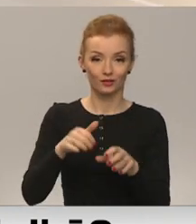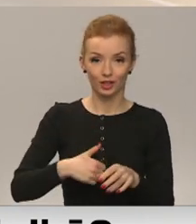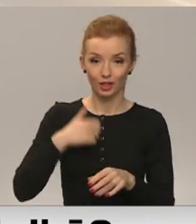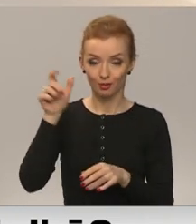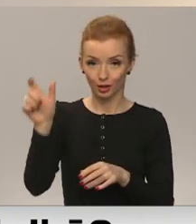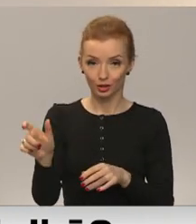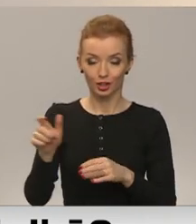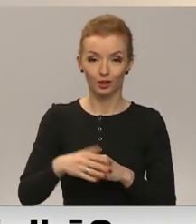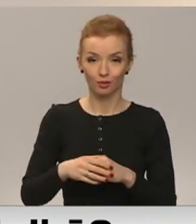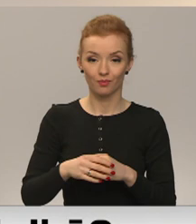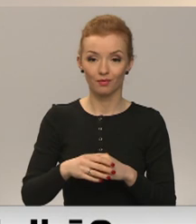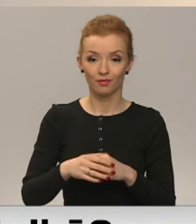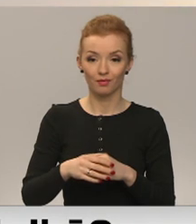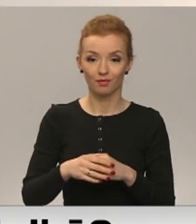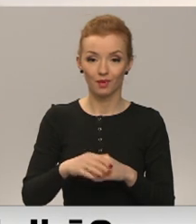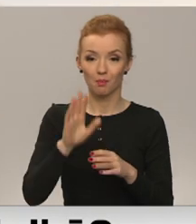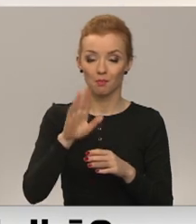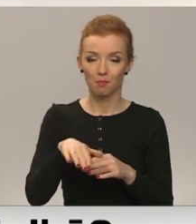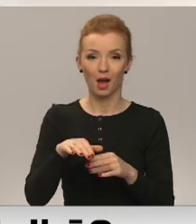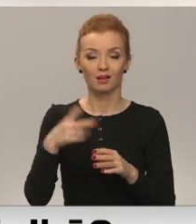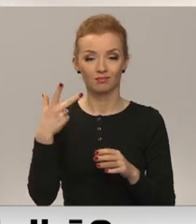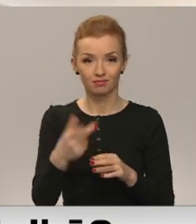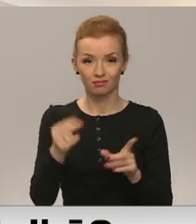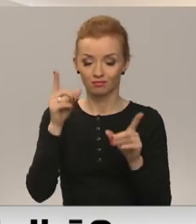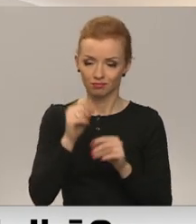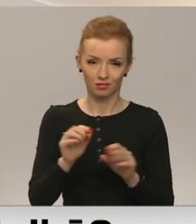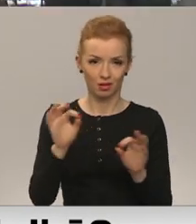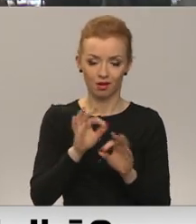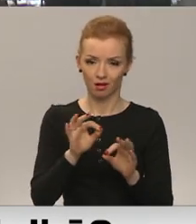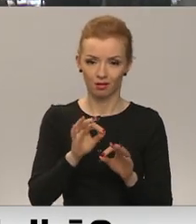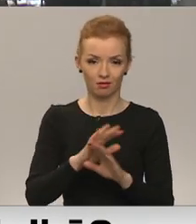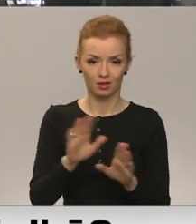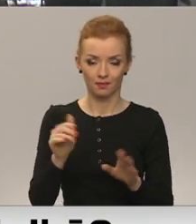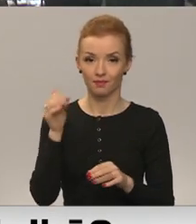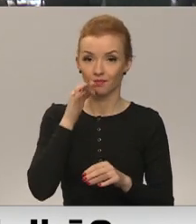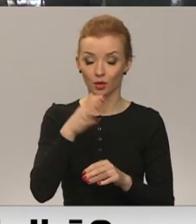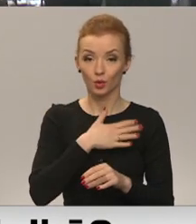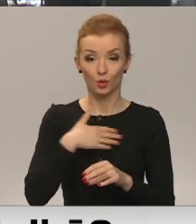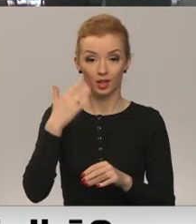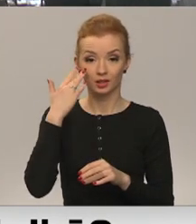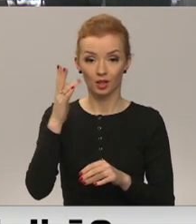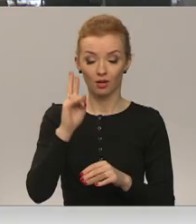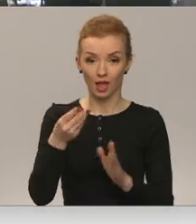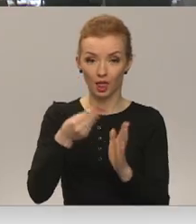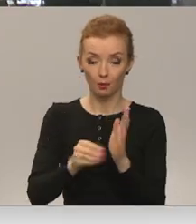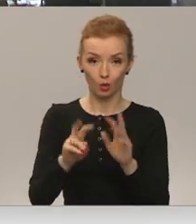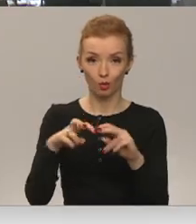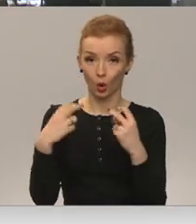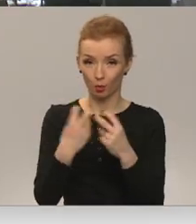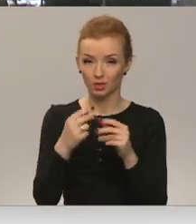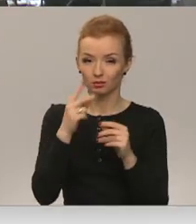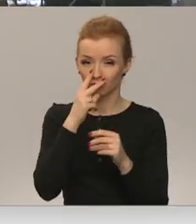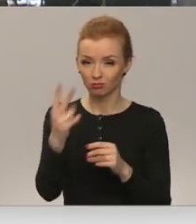īpašnieku. Nekādā gadījumā par eitenāzijas procesu dzīvniekam. Es ļoti ceru, ka iepirkuma komisīšiem iepirkumam